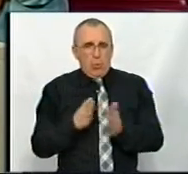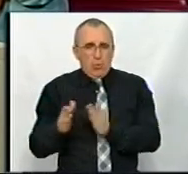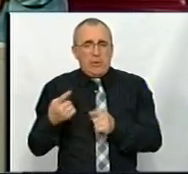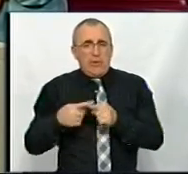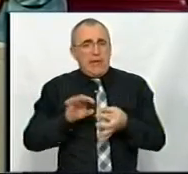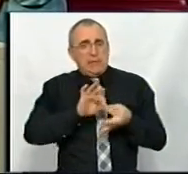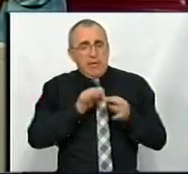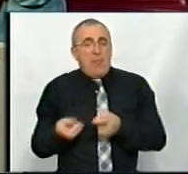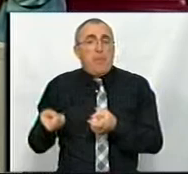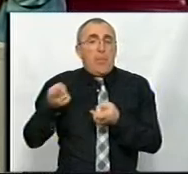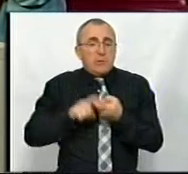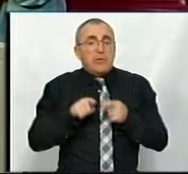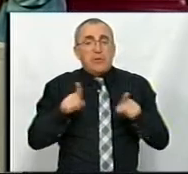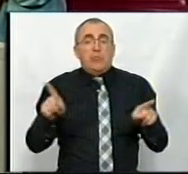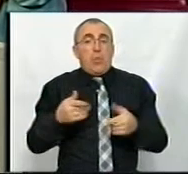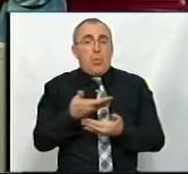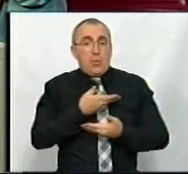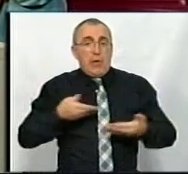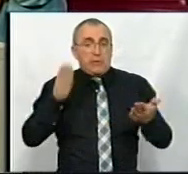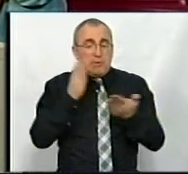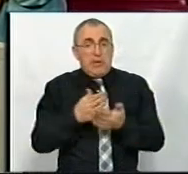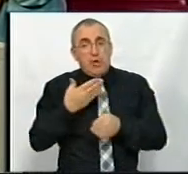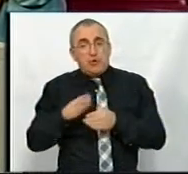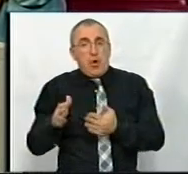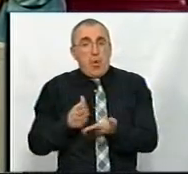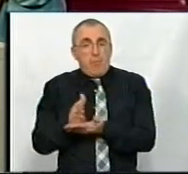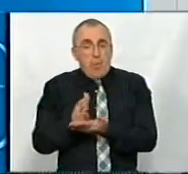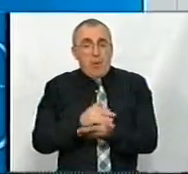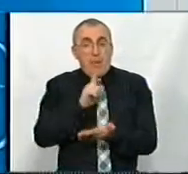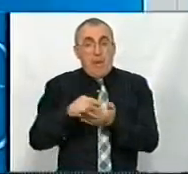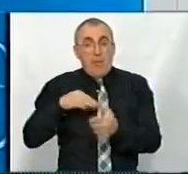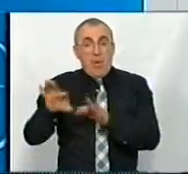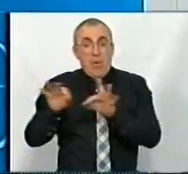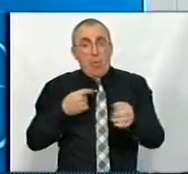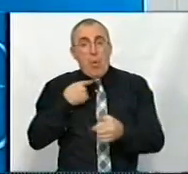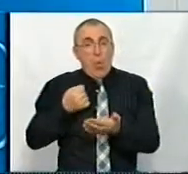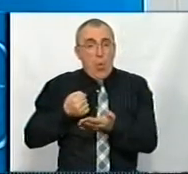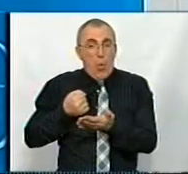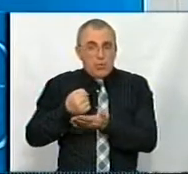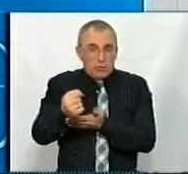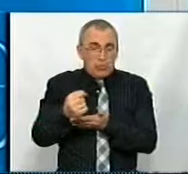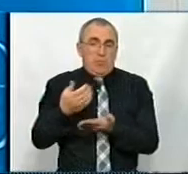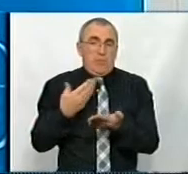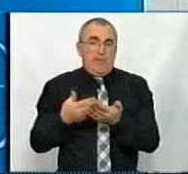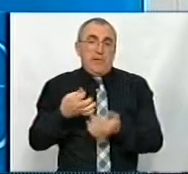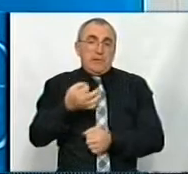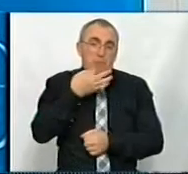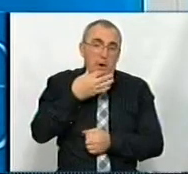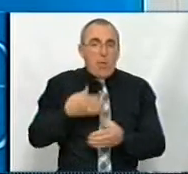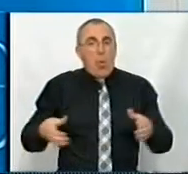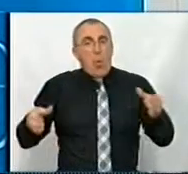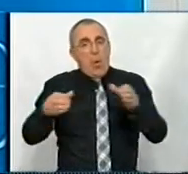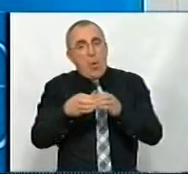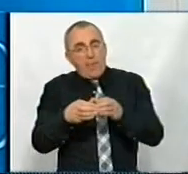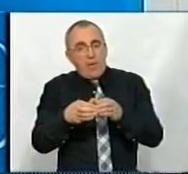складність пов'язана із тим, що у нас є, наприклад, частина посад, на які ми обираємо, голосуванням. Ти маєш сподобатись колективу,